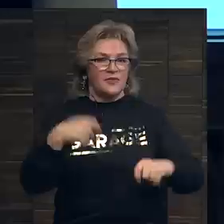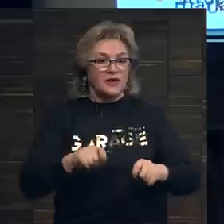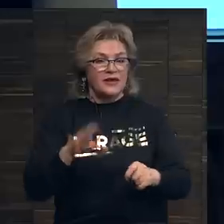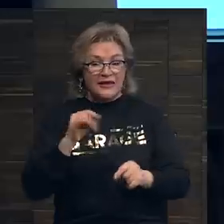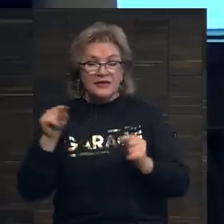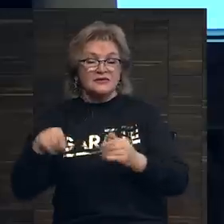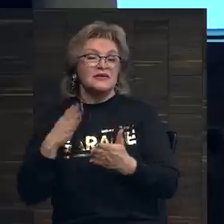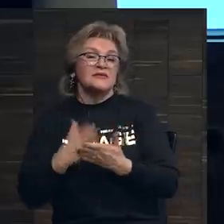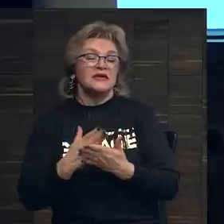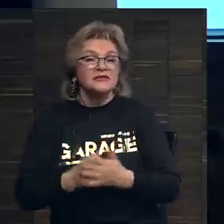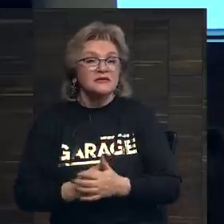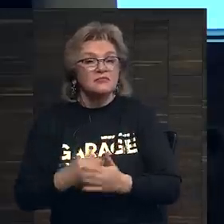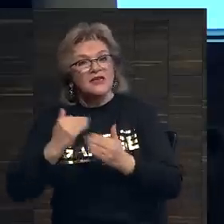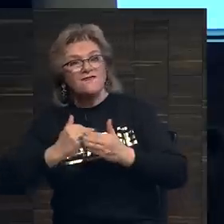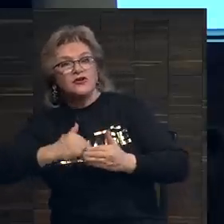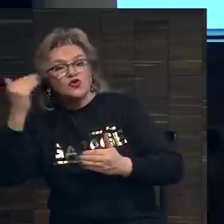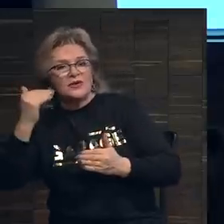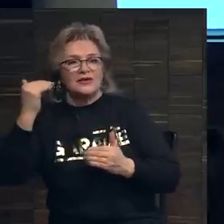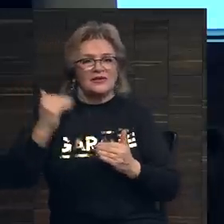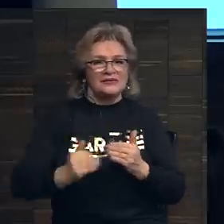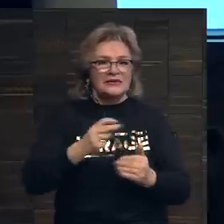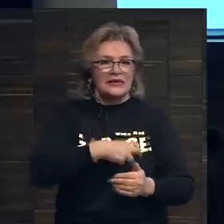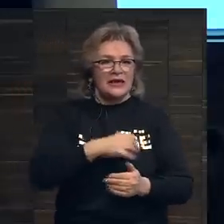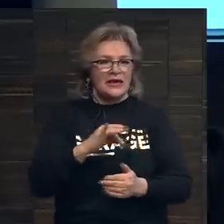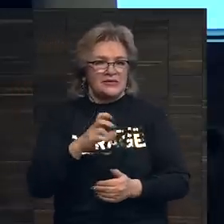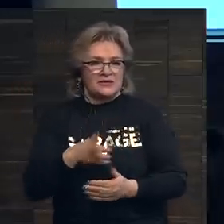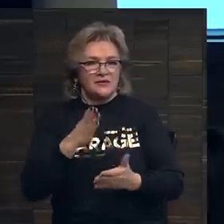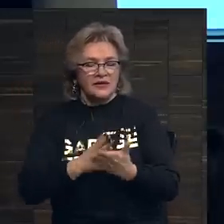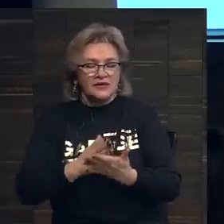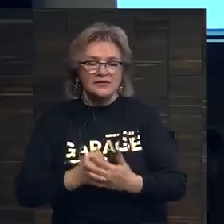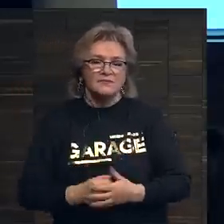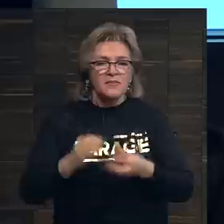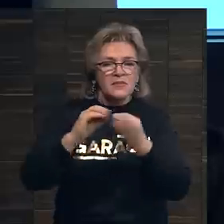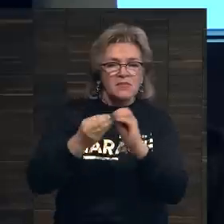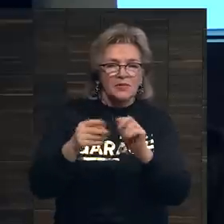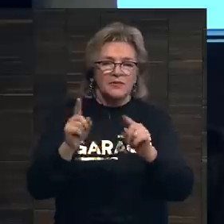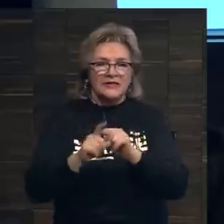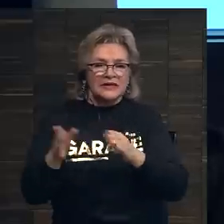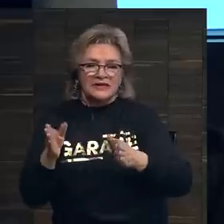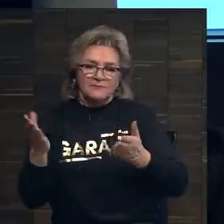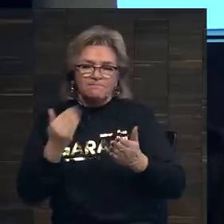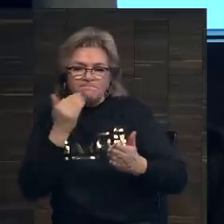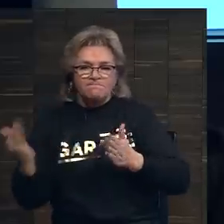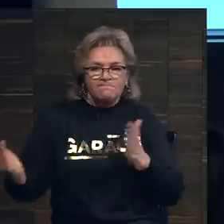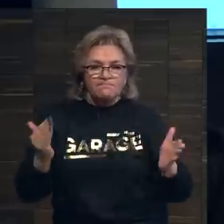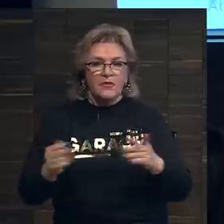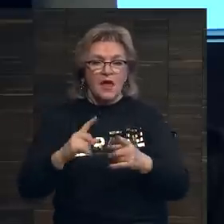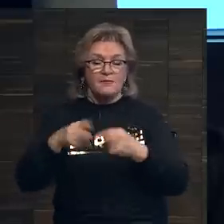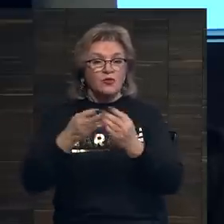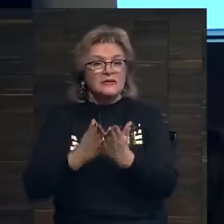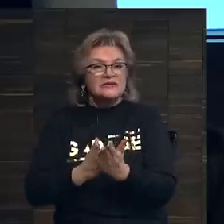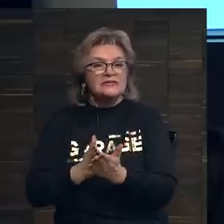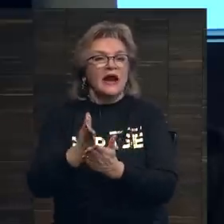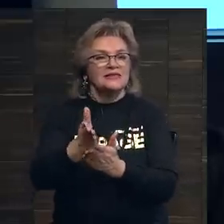И здесь есть и высокие, и низкие риски. Проблемы таких крайностей. Далее, стратегия